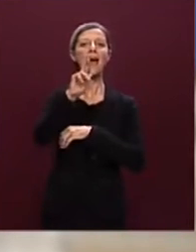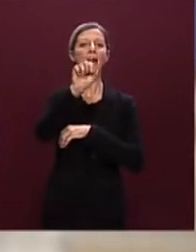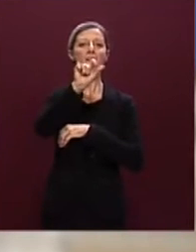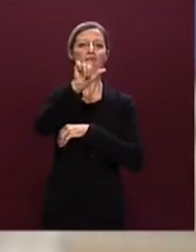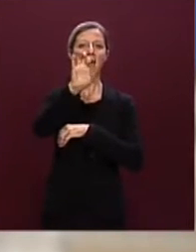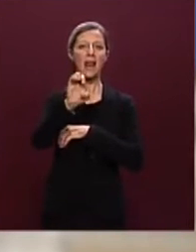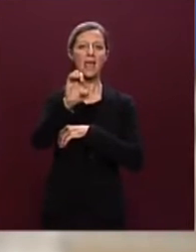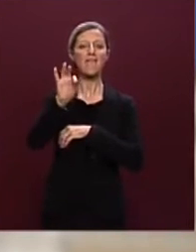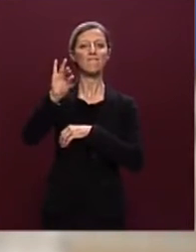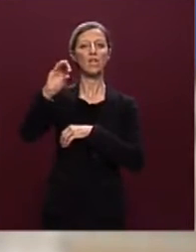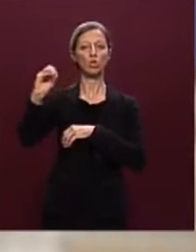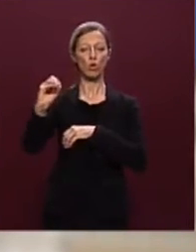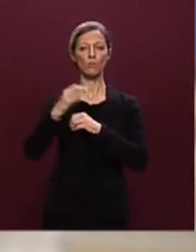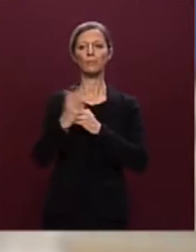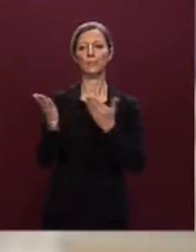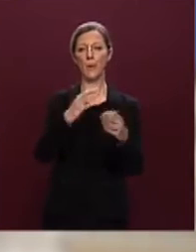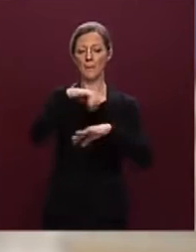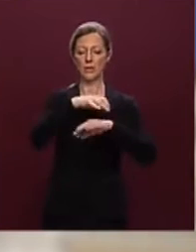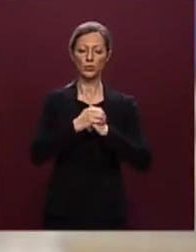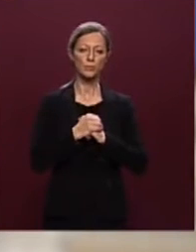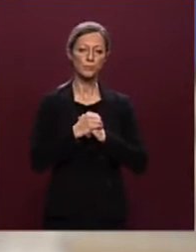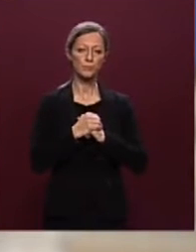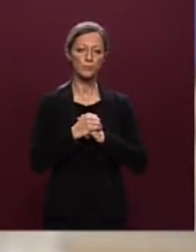Ministro. Grazie, Presidente.